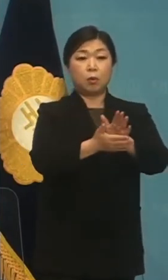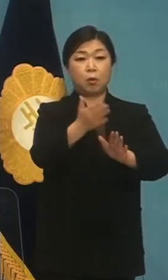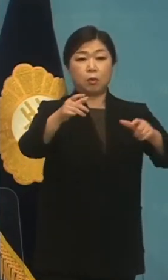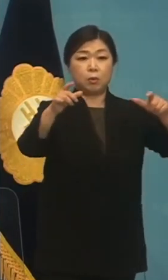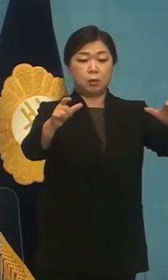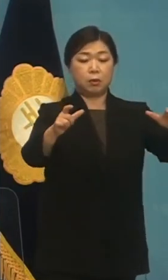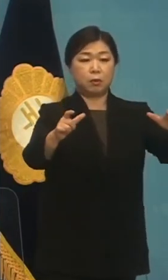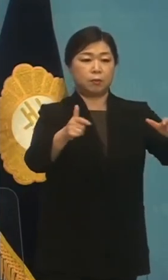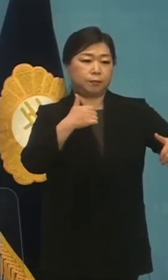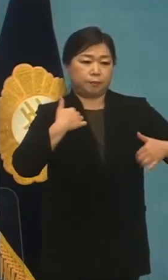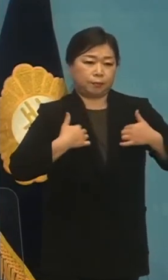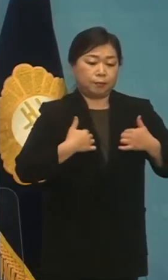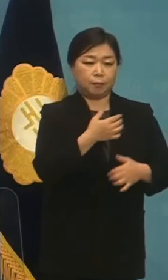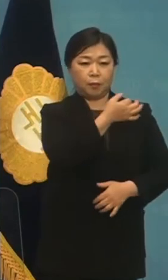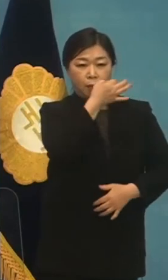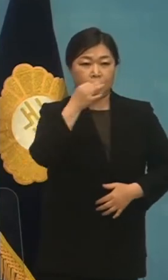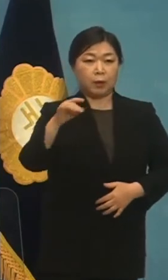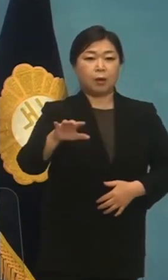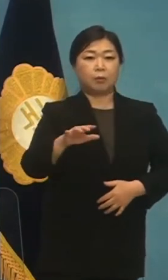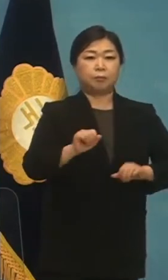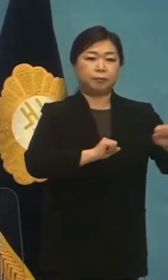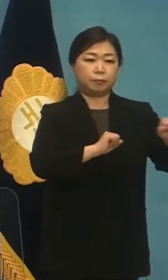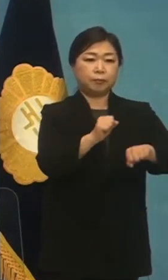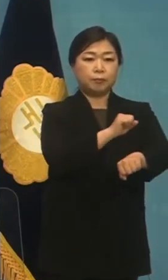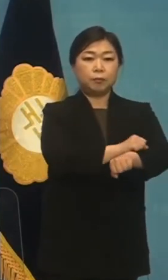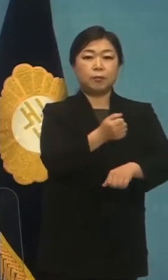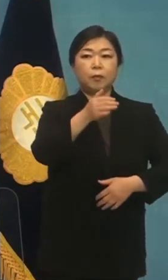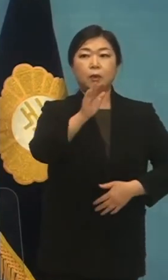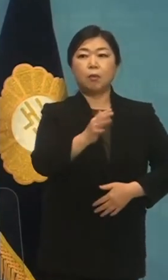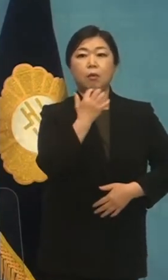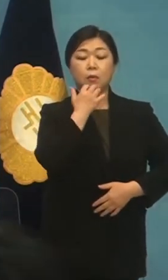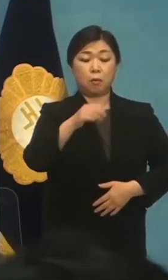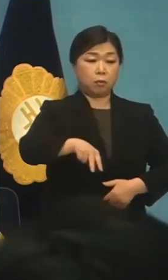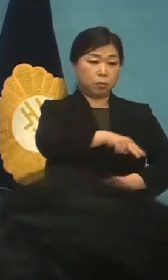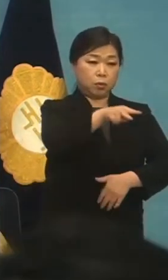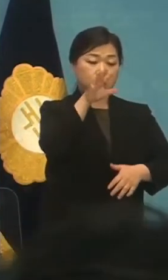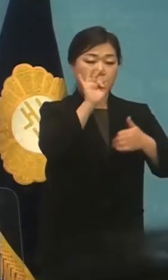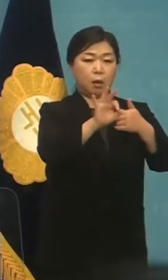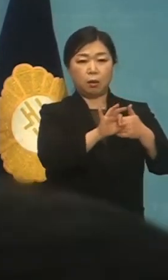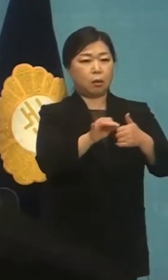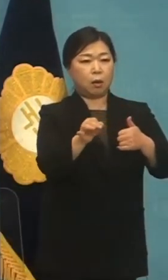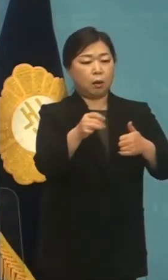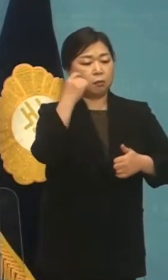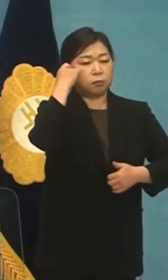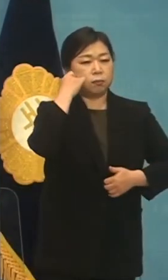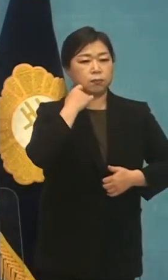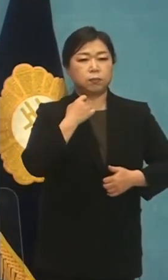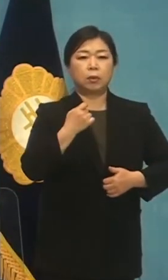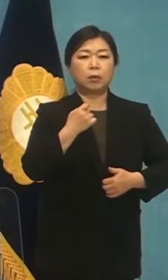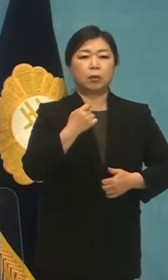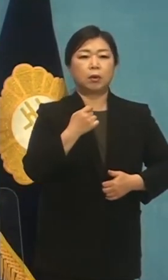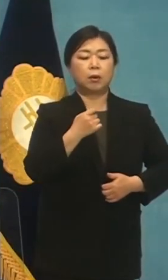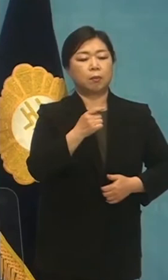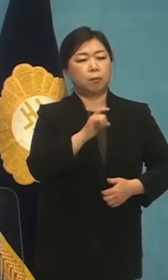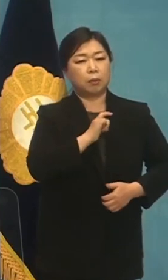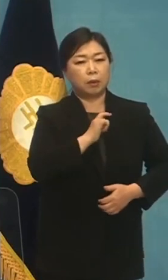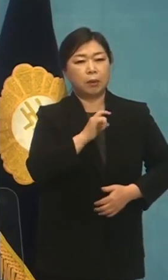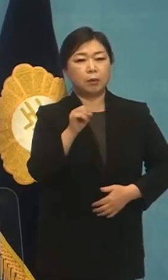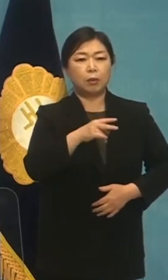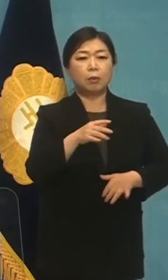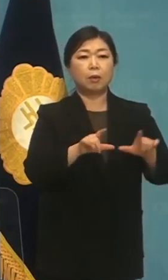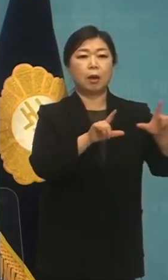역동적인 도시입니다만 서울은 산막하고 시민들의 삶은 각박하기만 합니다.